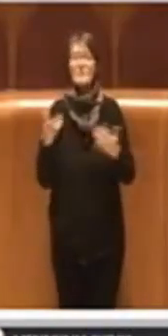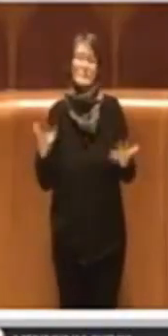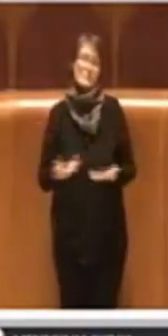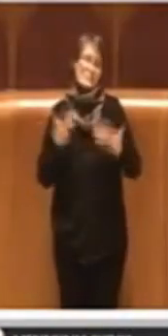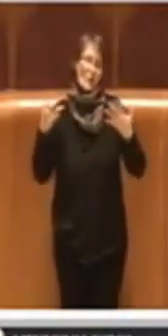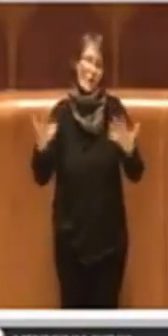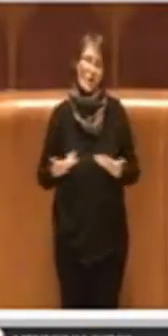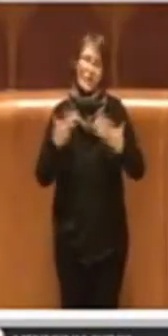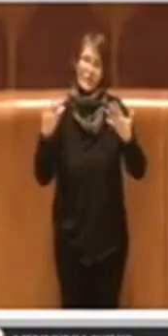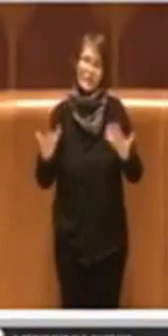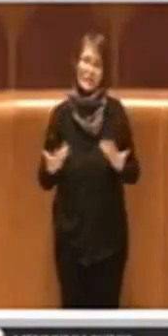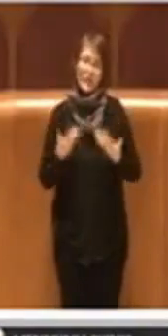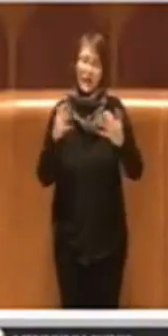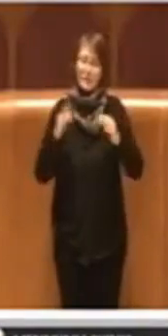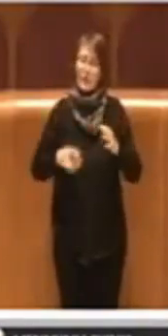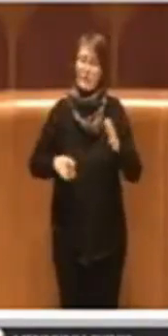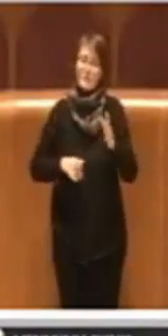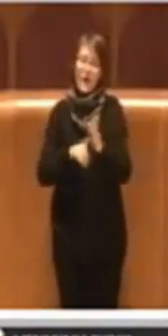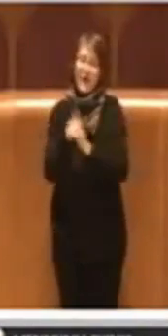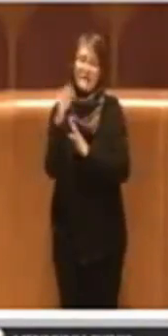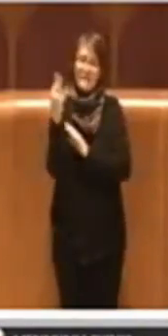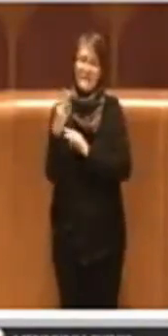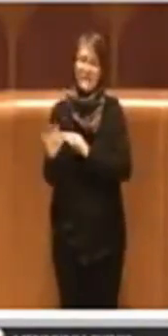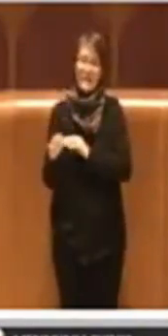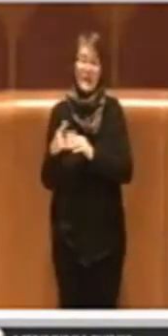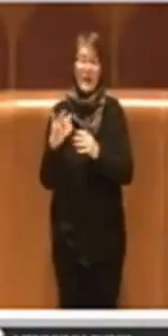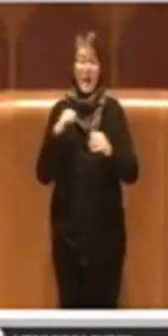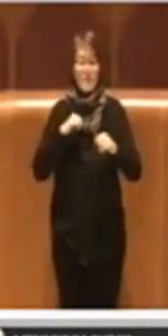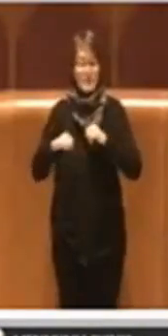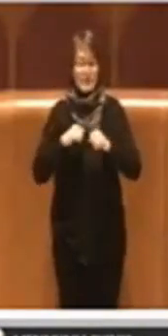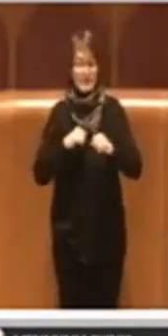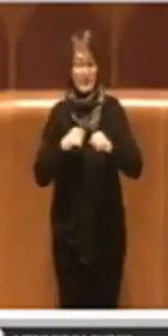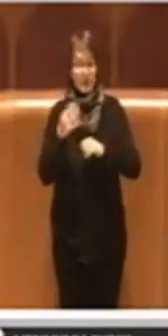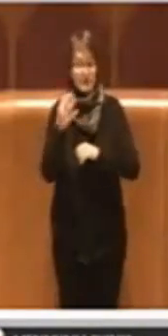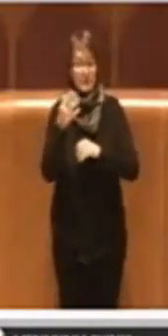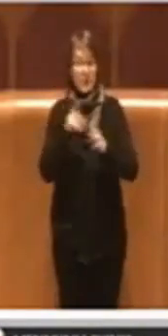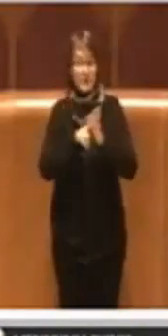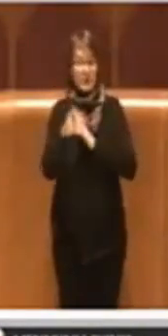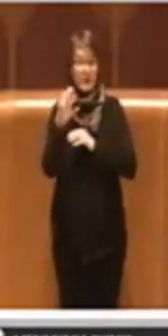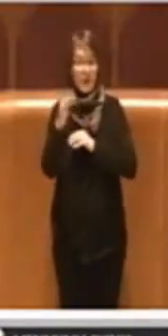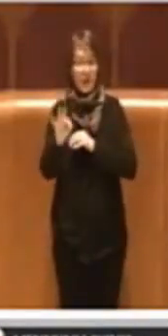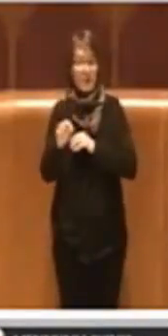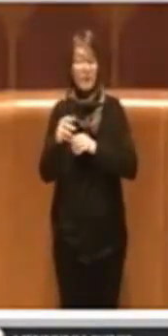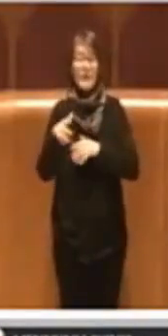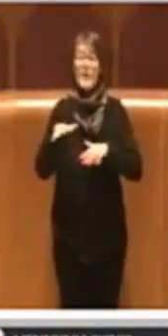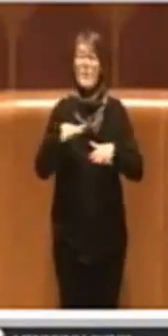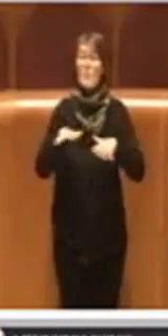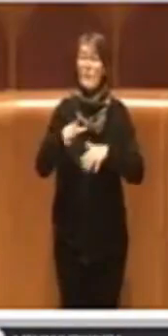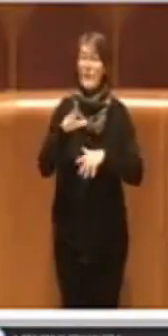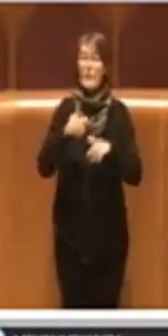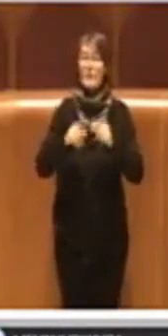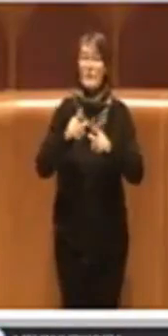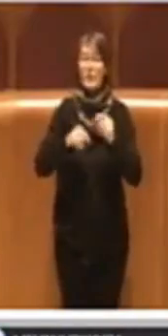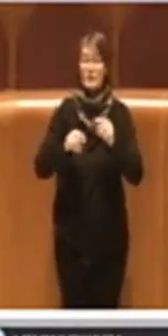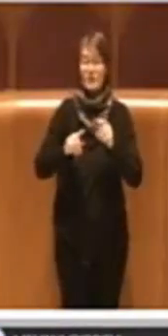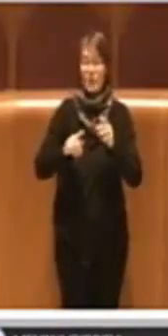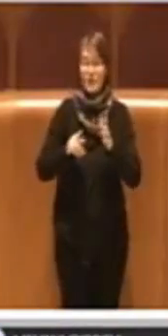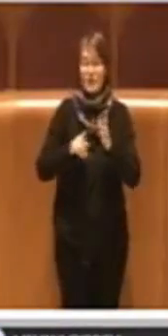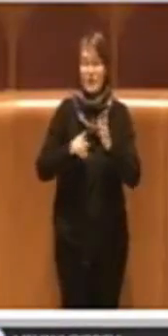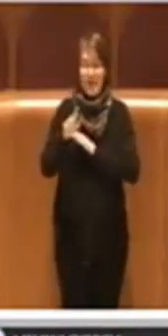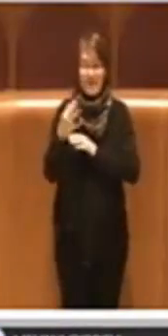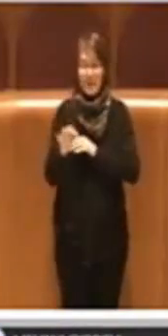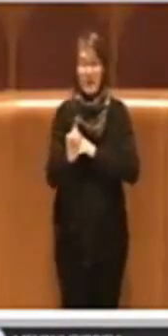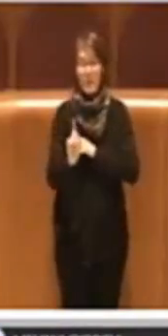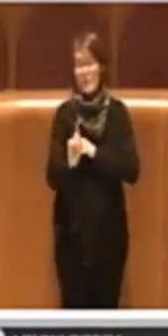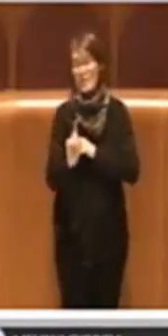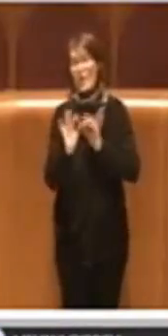grandissimo risultato che non è dell'amministrazione, non è del Movimento 5 Stelle, ma è di tutti quei cittadini che ogni giorno lottano per garantire